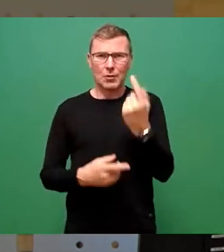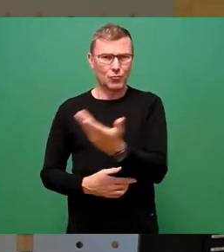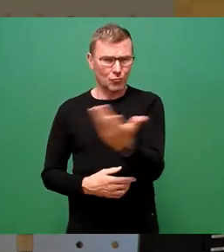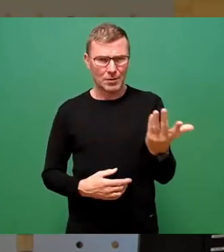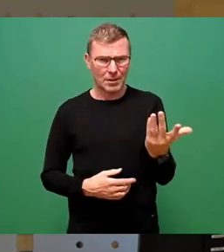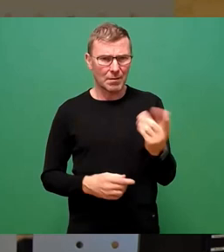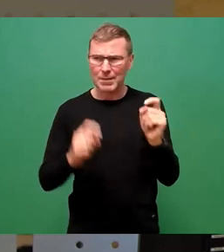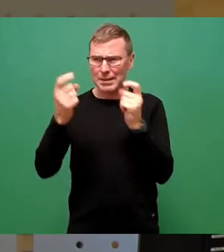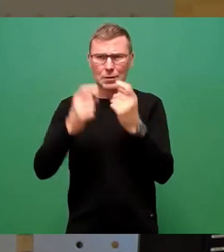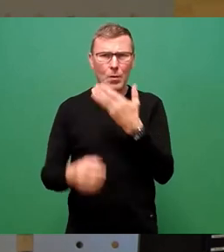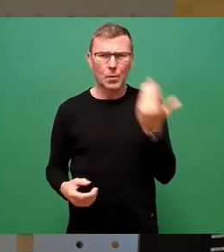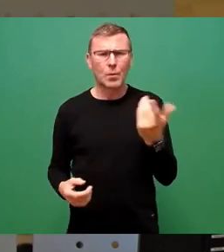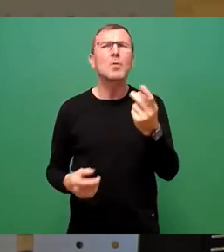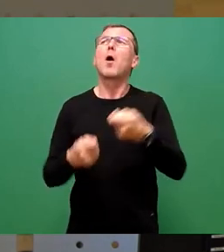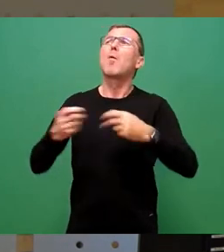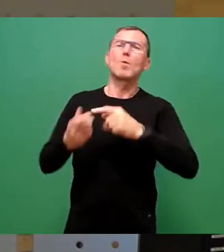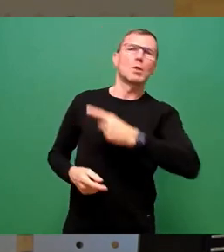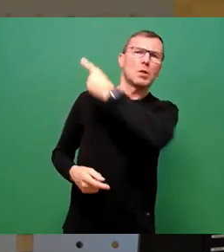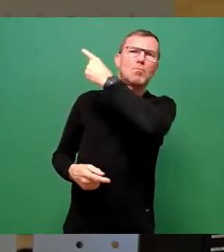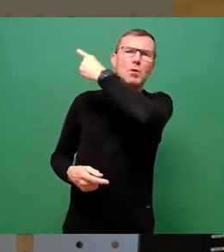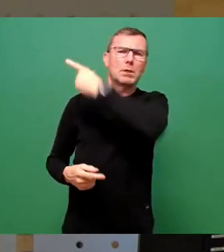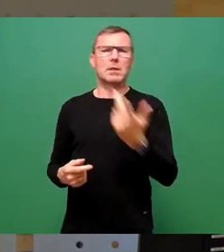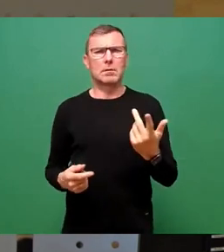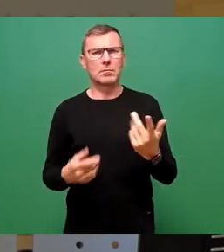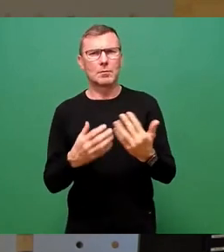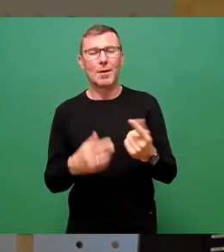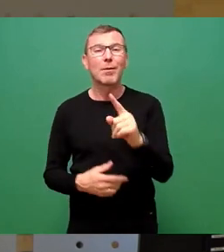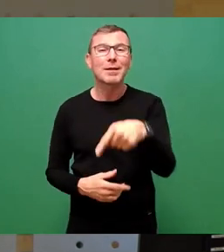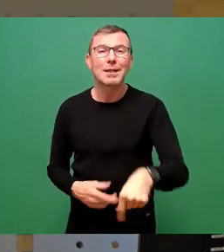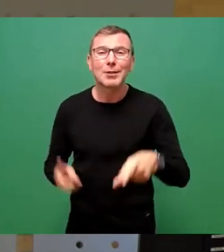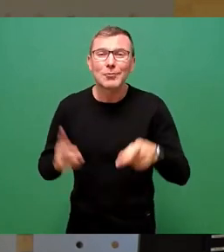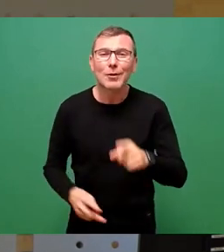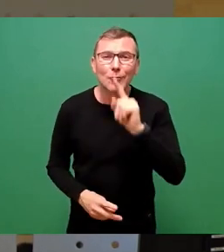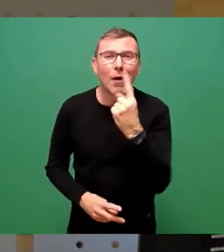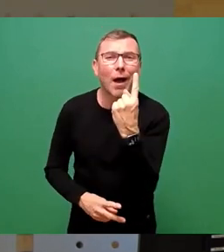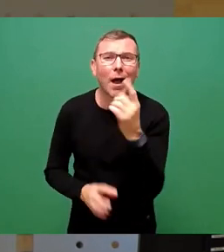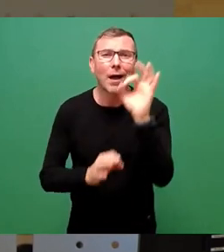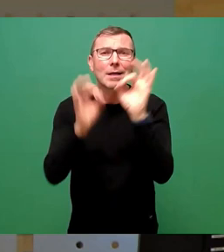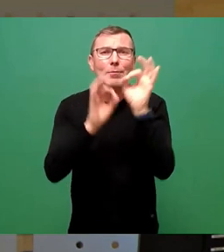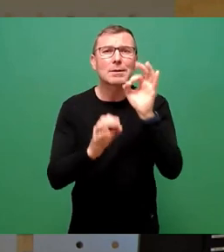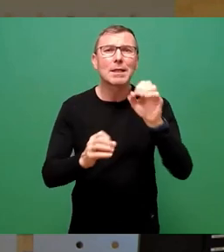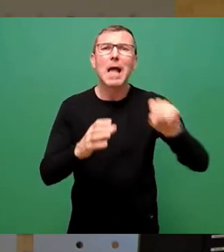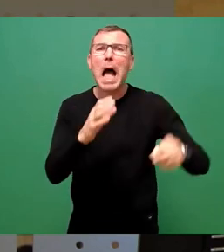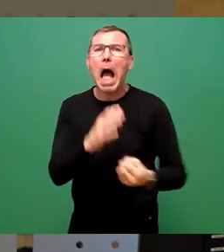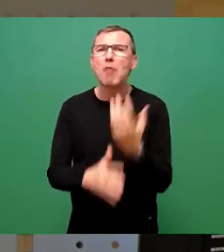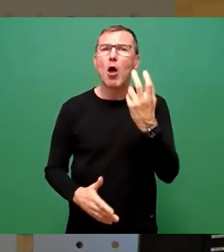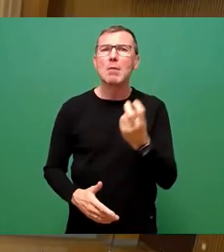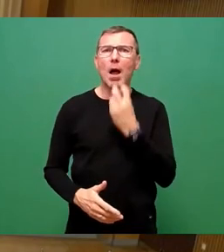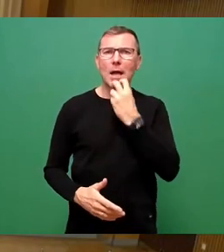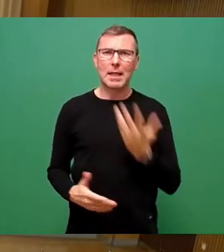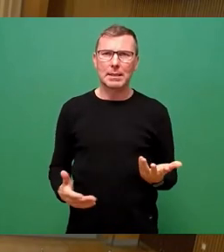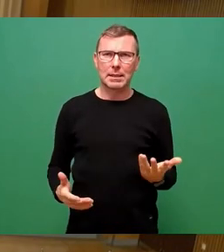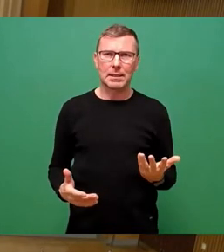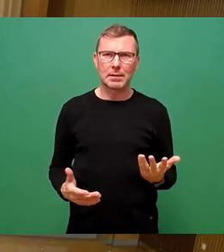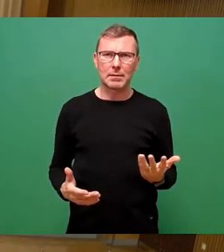gesprochen, ihr habt über Bundespolitik gesprochen, also 1% machen die erneuerbaren Energien im Stadtgebiet aus. Also in der